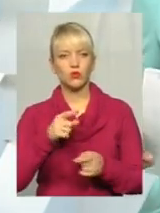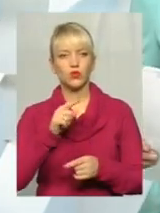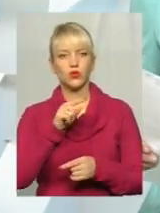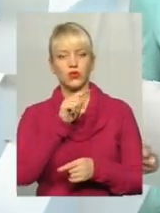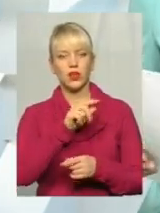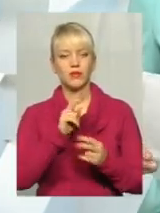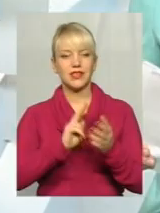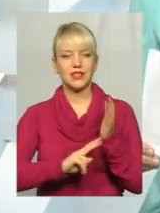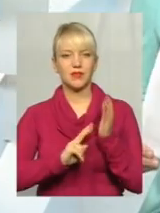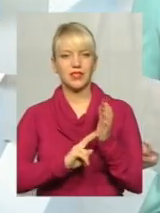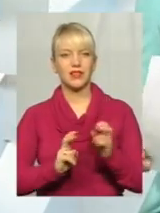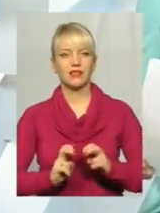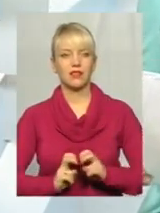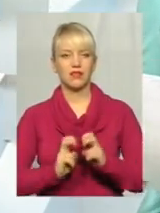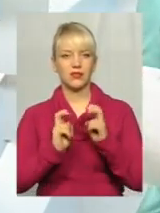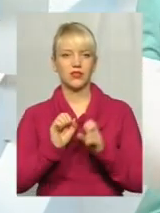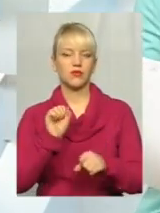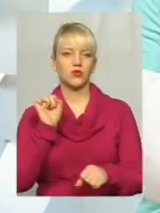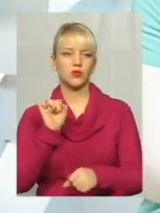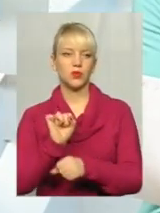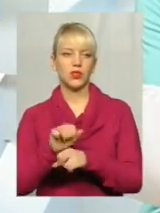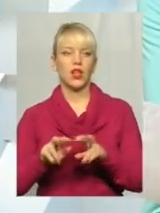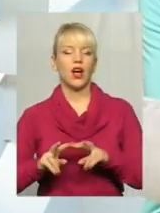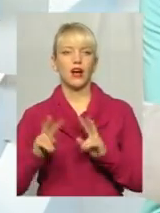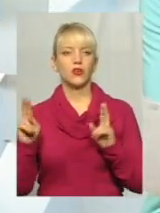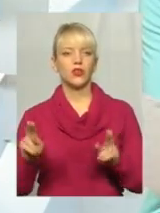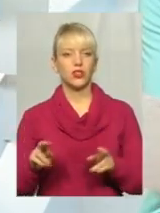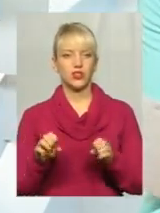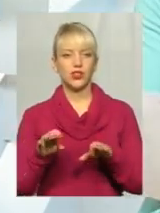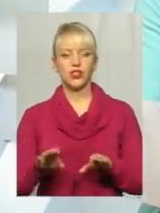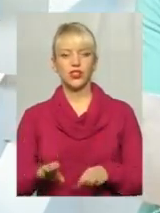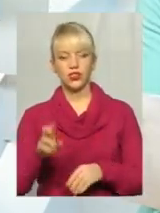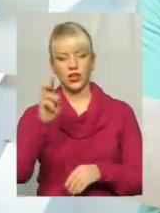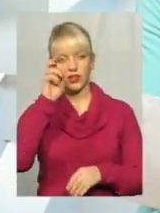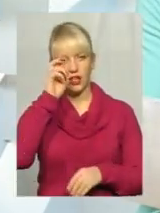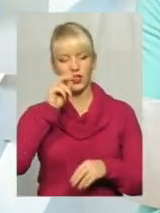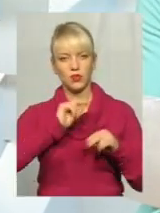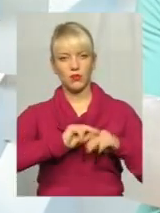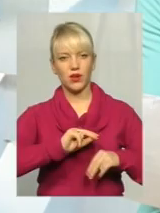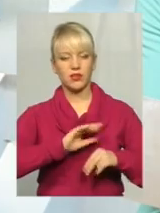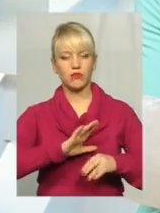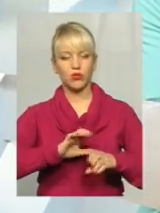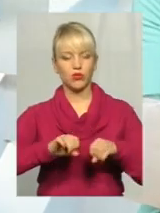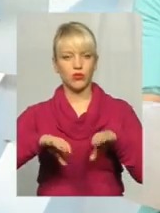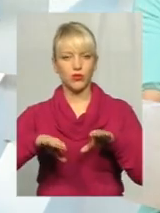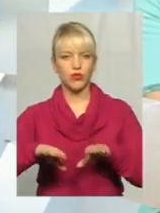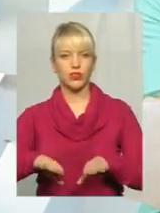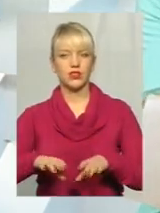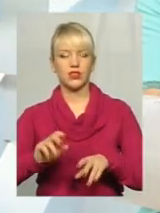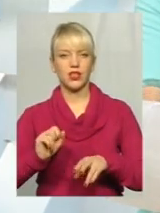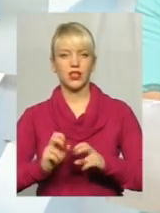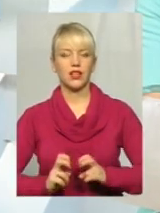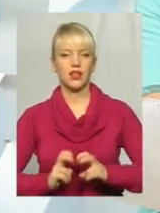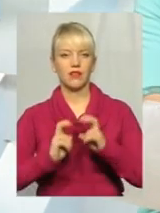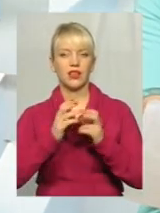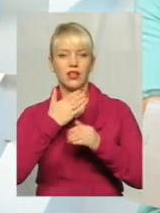ліфтів таки зупинили. Аналогічне рішення держпраці було винесене, і ліфти не